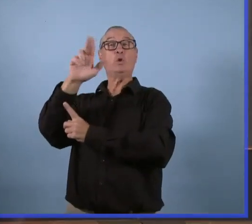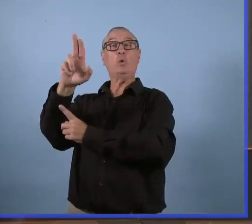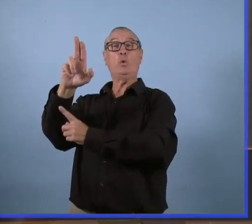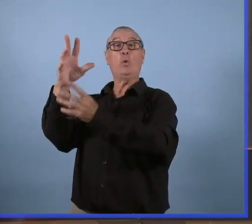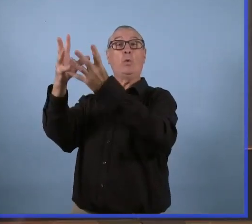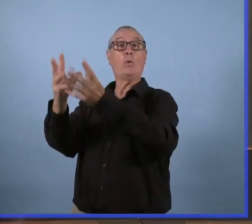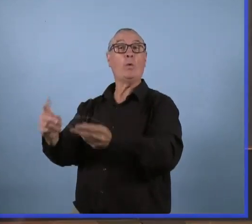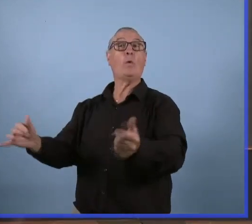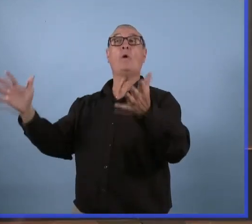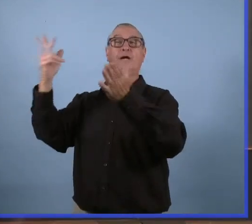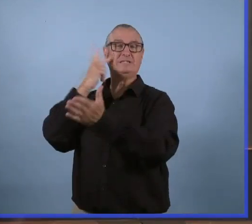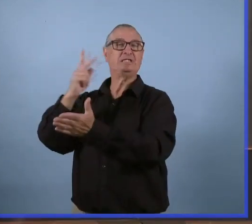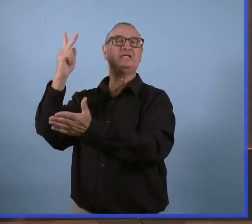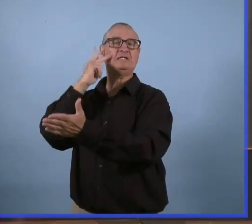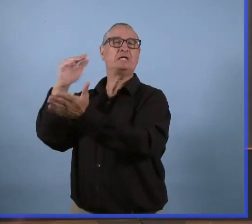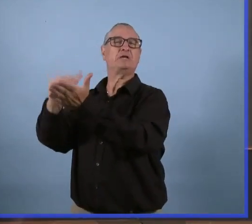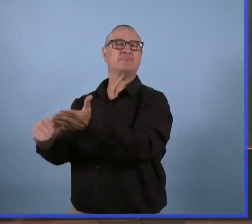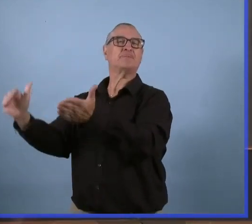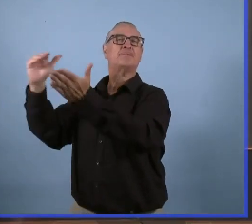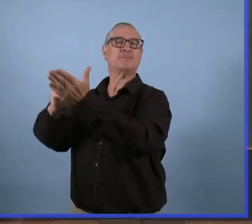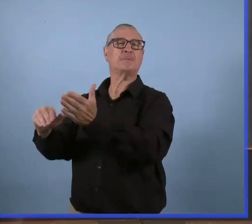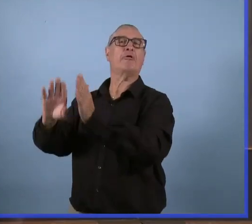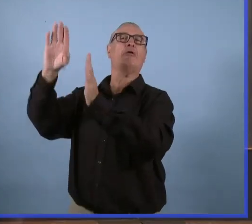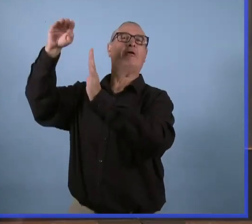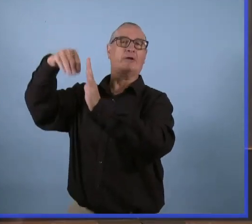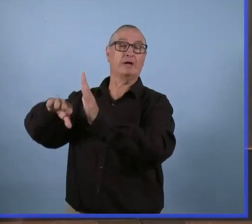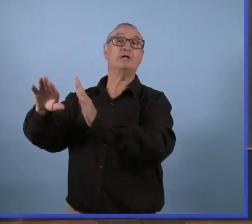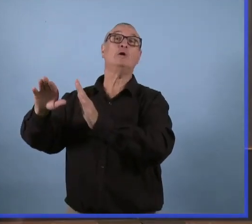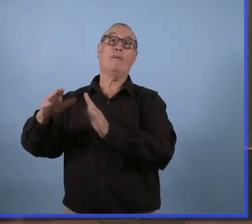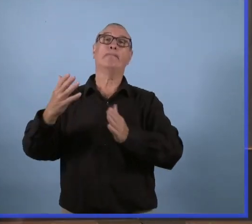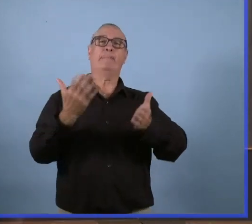Comme les rhinovirus. On va voir ça de manière régulière.